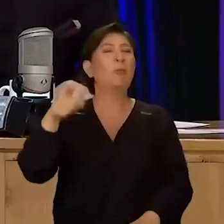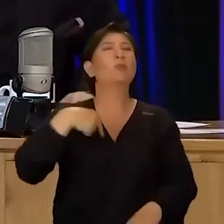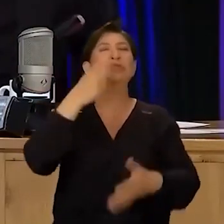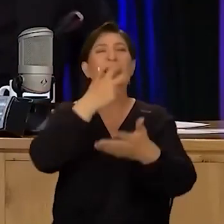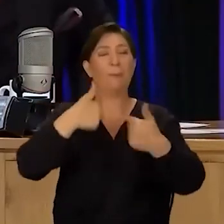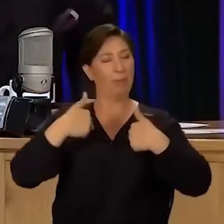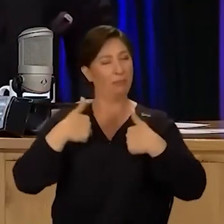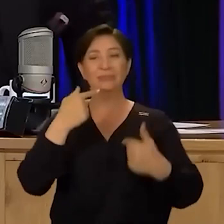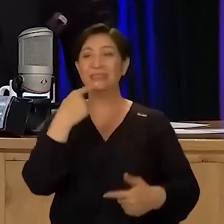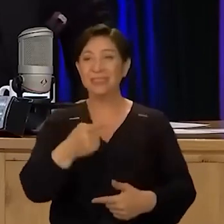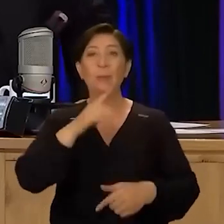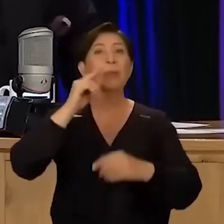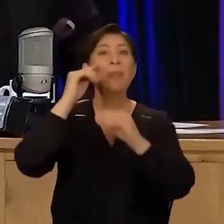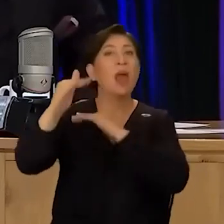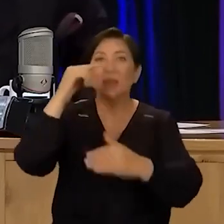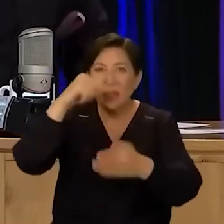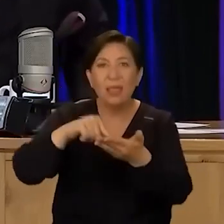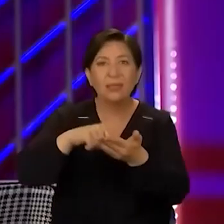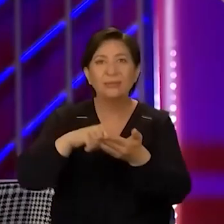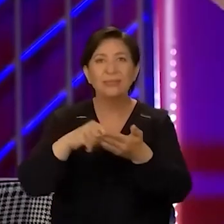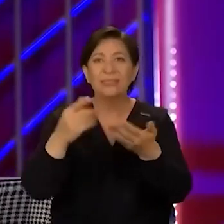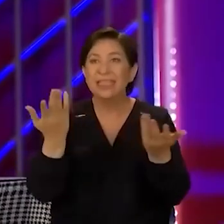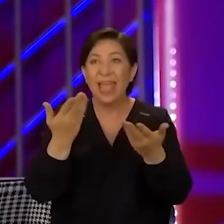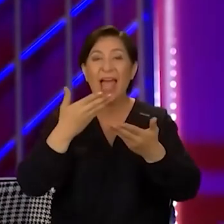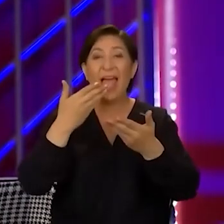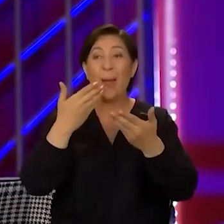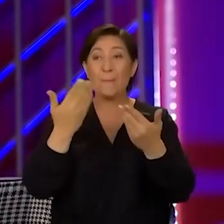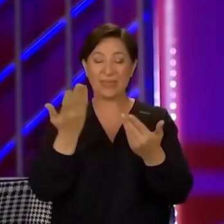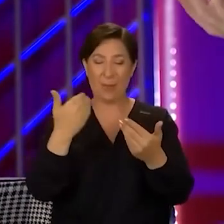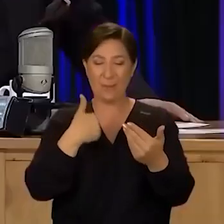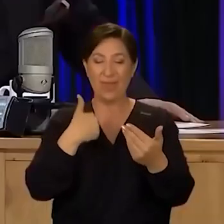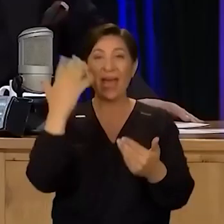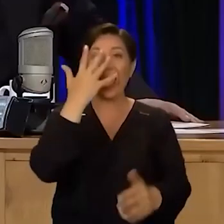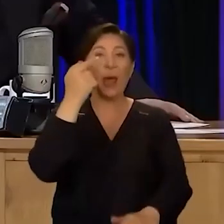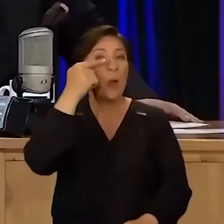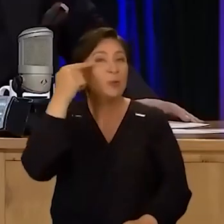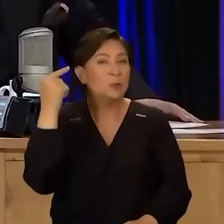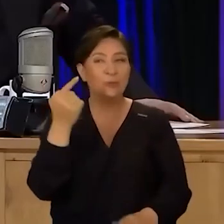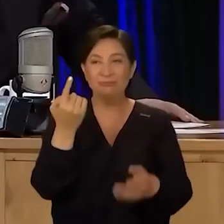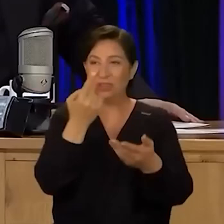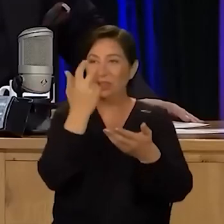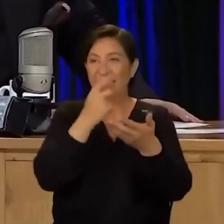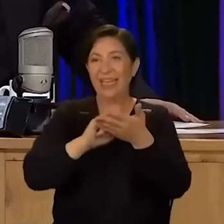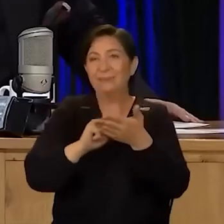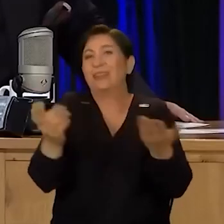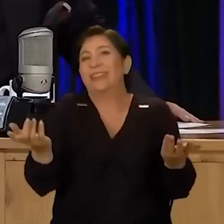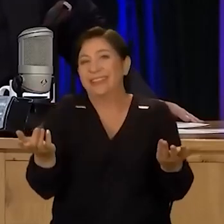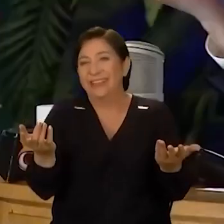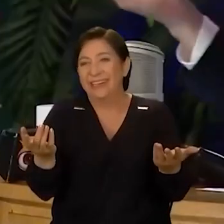şarkılar bana yazıldı falan desem millet inanabilir. Çünkü yani tarif etmiyor. Mesela bana kara gözlüm falan diye bir şey yaptın mesela.